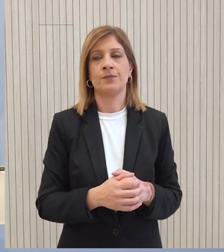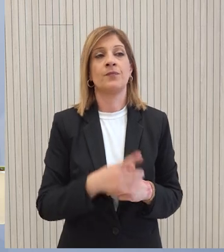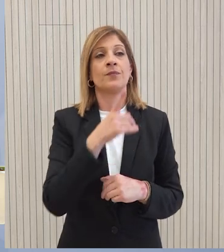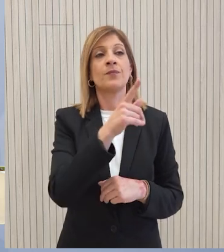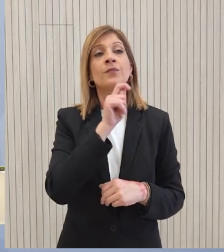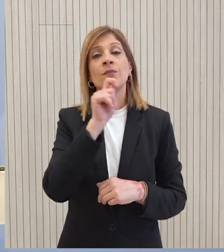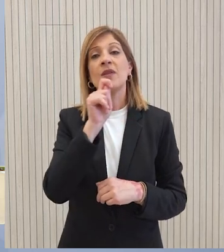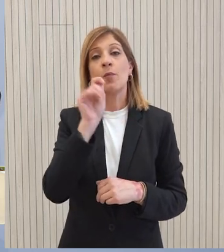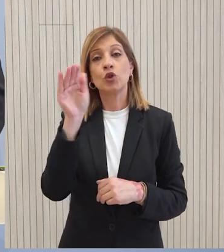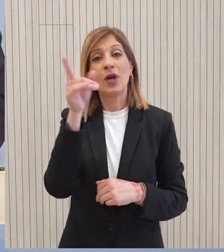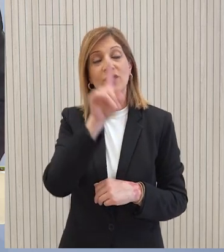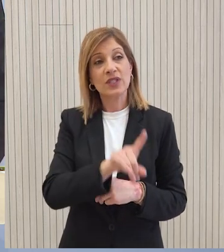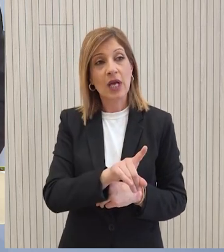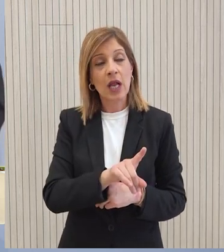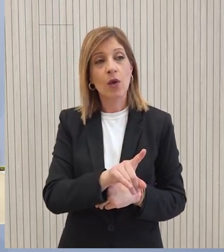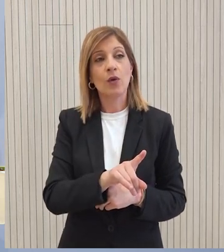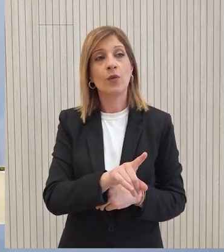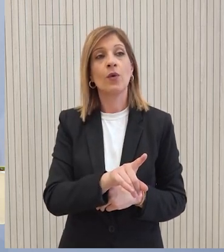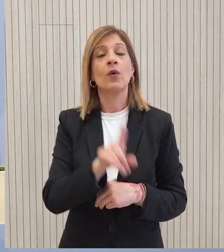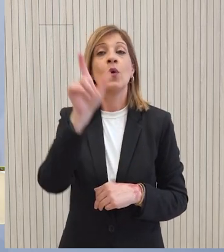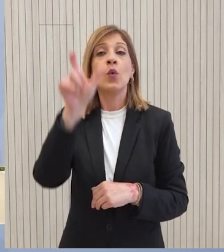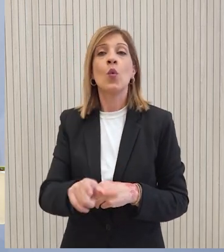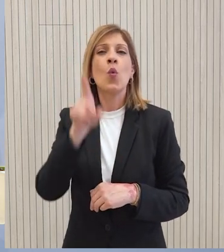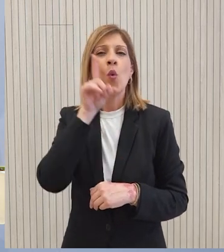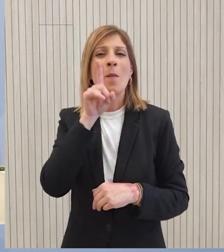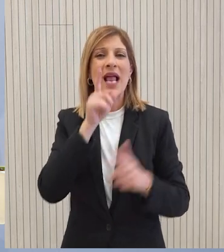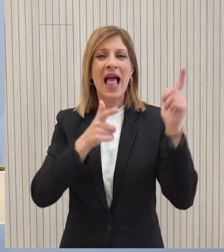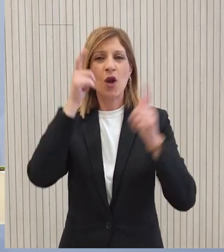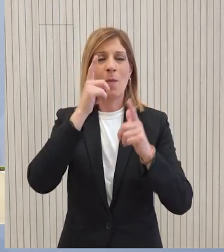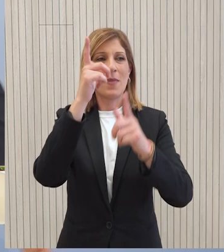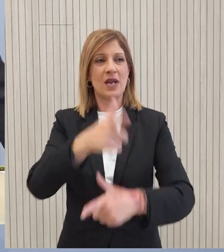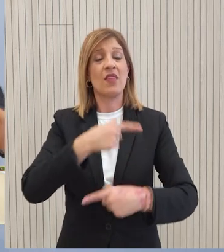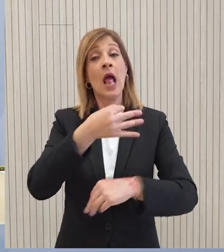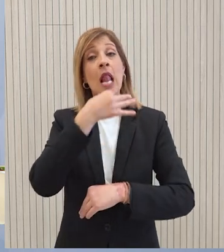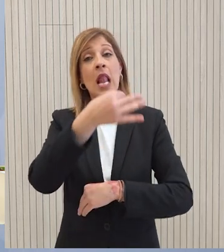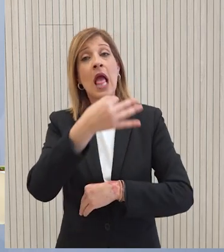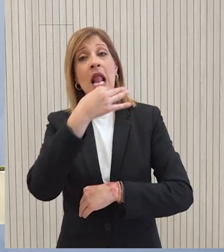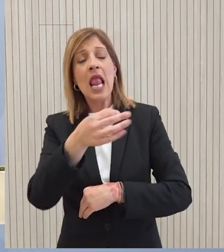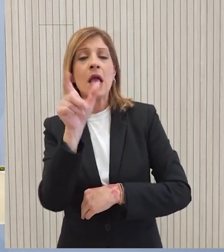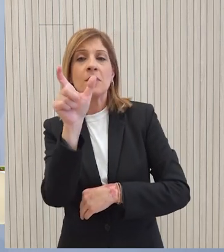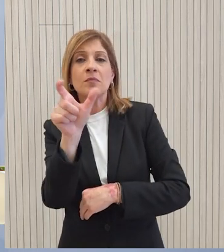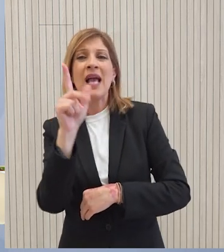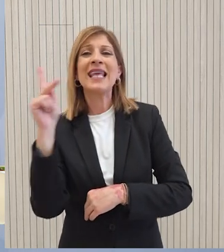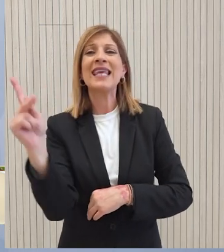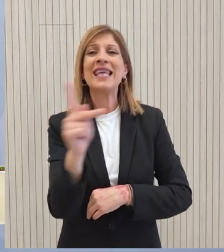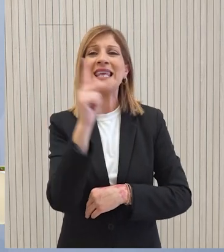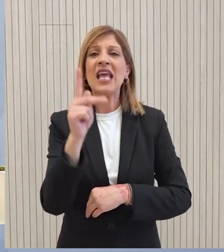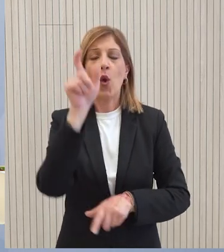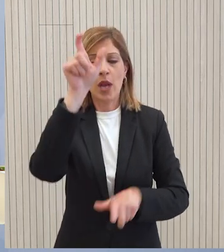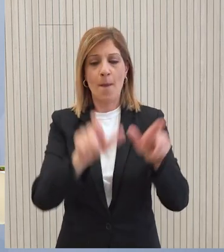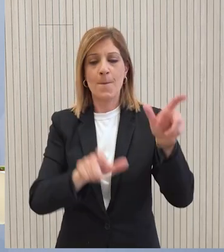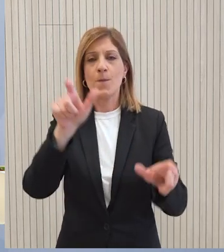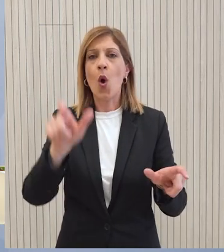Μόλις ο μότος της κυρίας ο Λιβάνου είναι η κοινωνία των πολιτών αυτό μας το